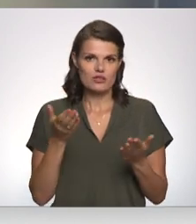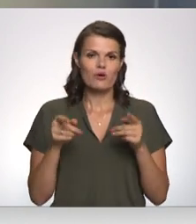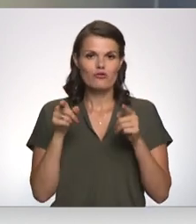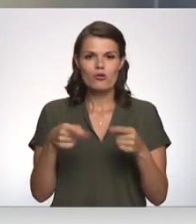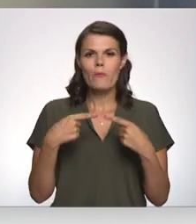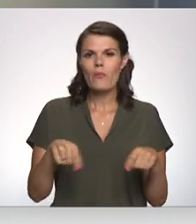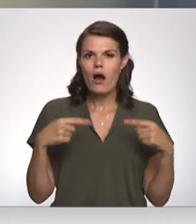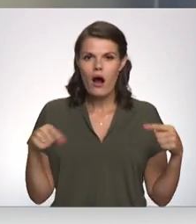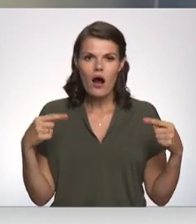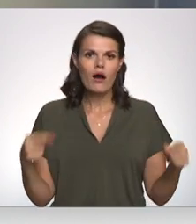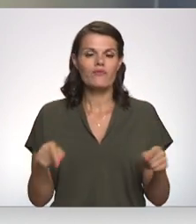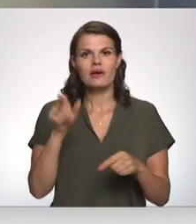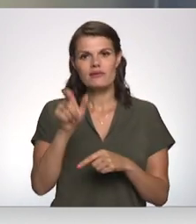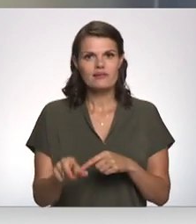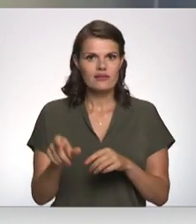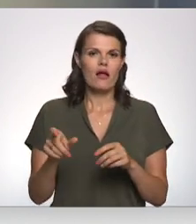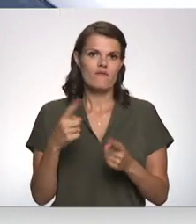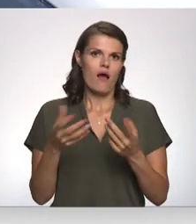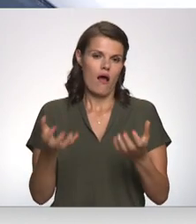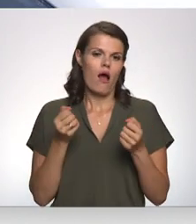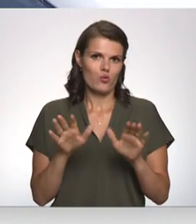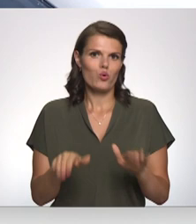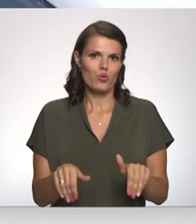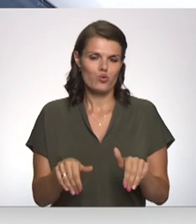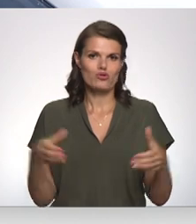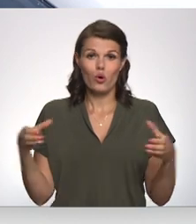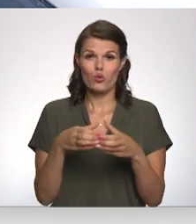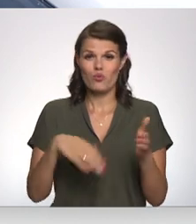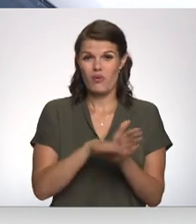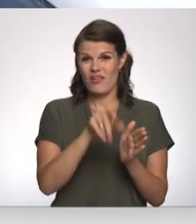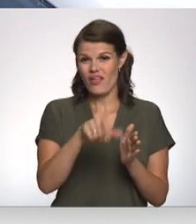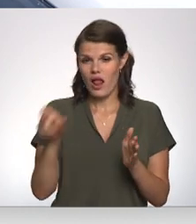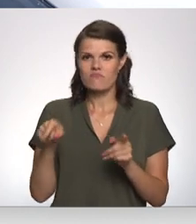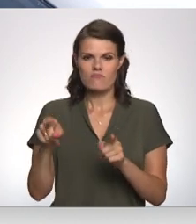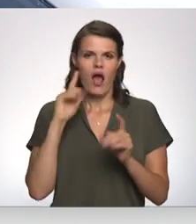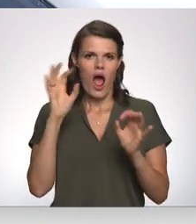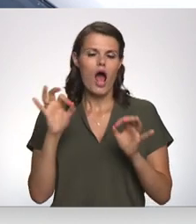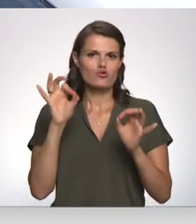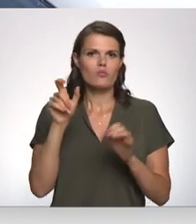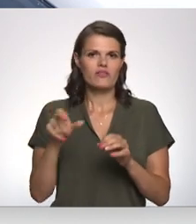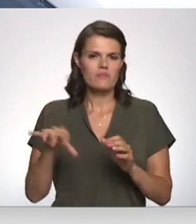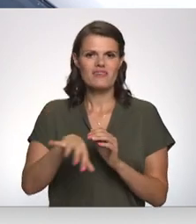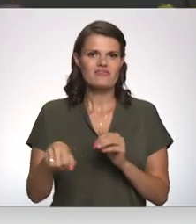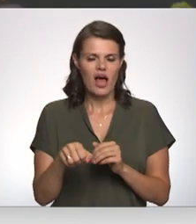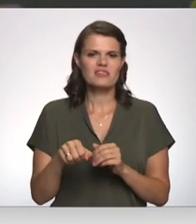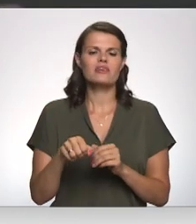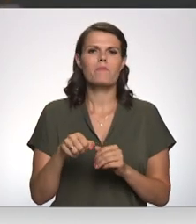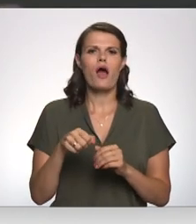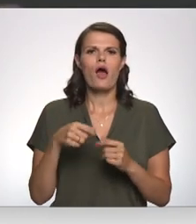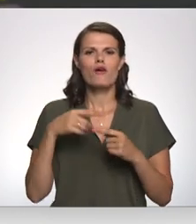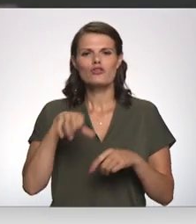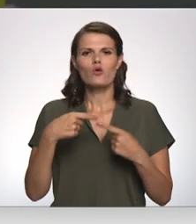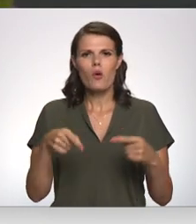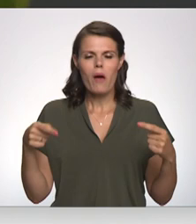mantas cilvēks atgūs. Grupas dalībnieki atzīt par aizdomās turētajiem zādzībās laupīšanās